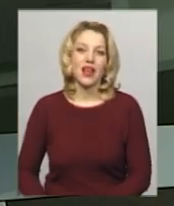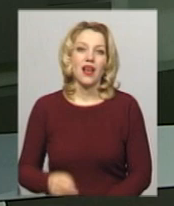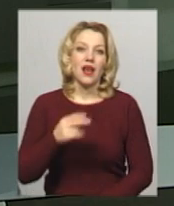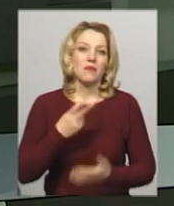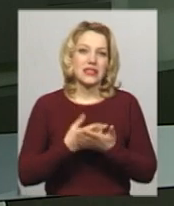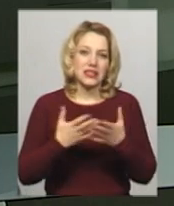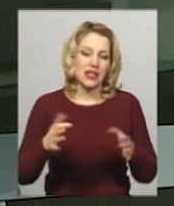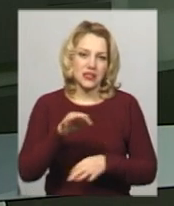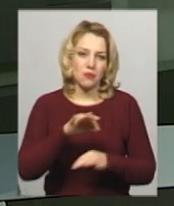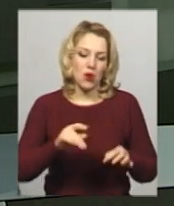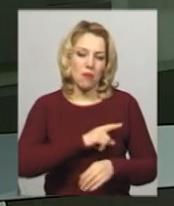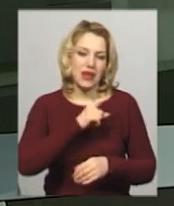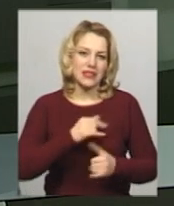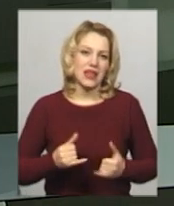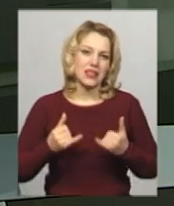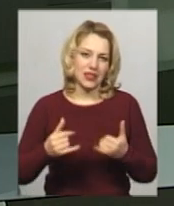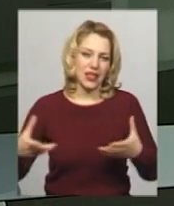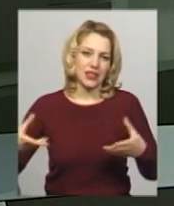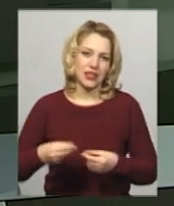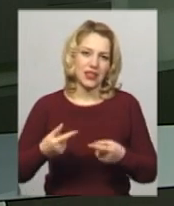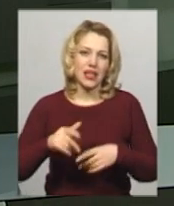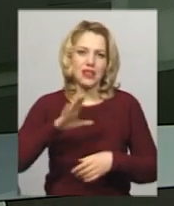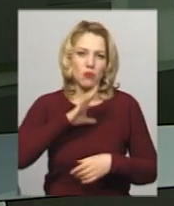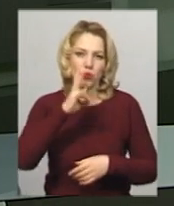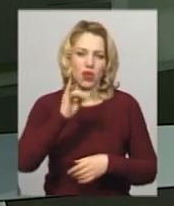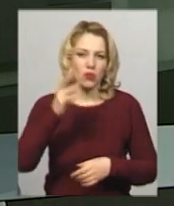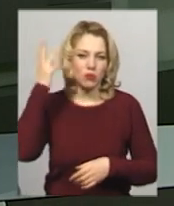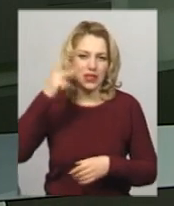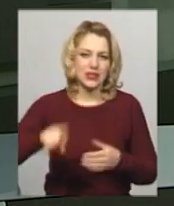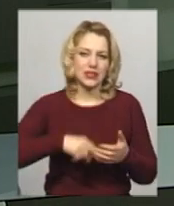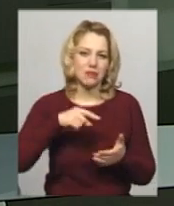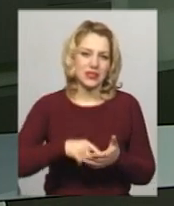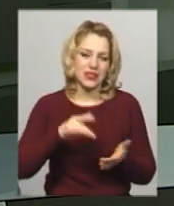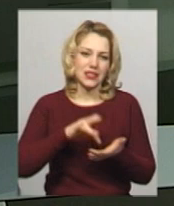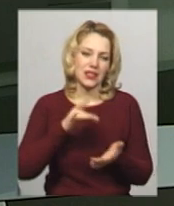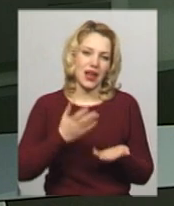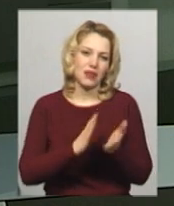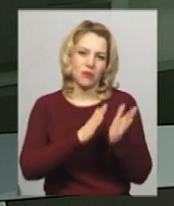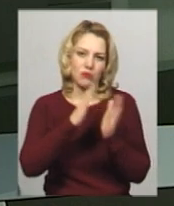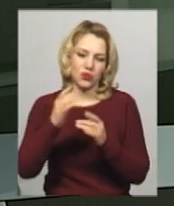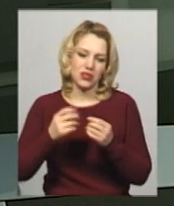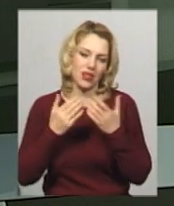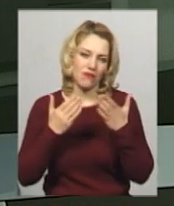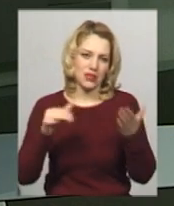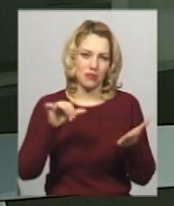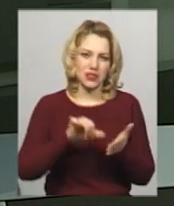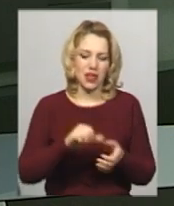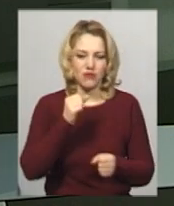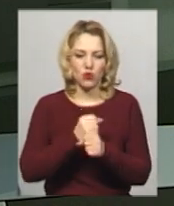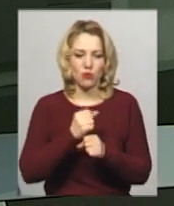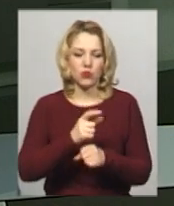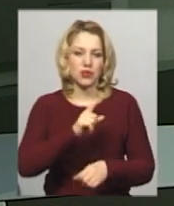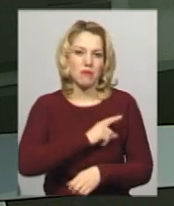Презентація проєкту «Майстерня для натхнення» відбулася у Хмельницькій міській центральній бібліотеці. На виставці представили роботи місцевої